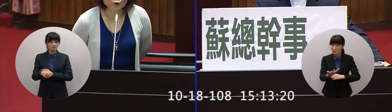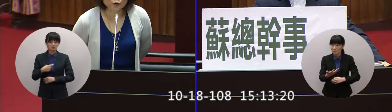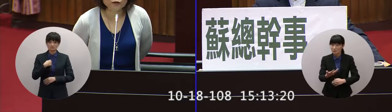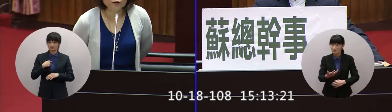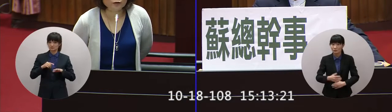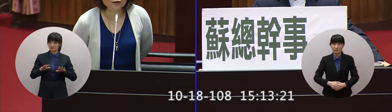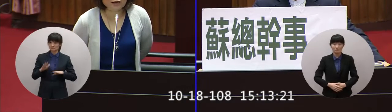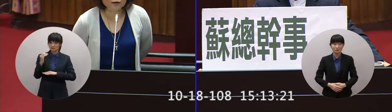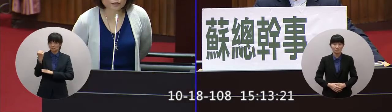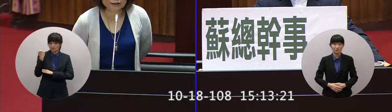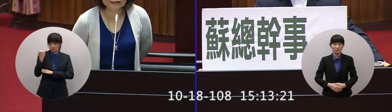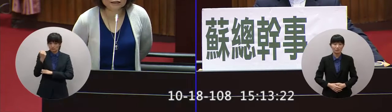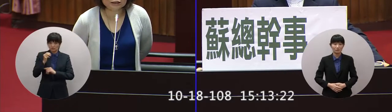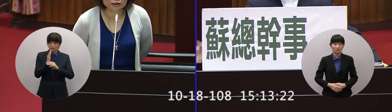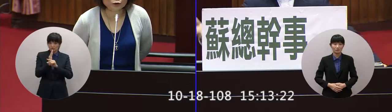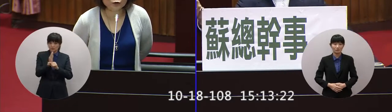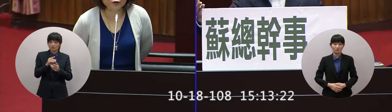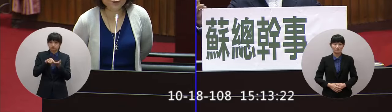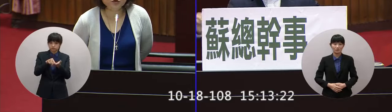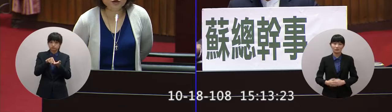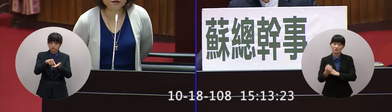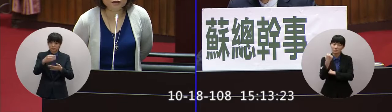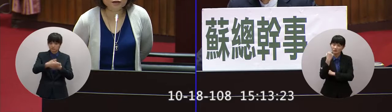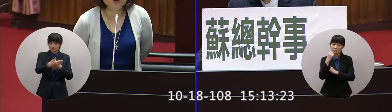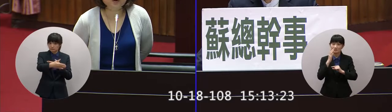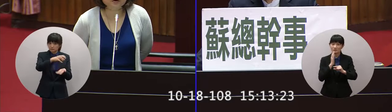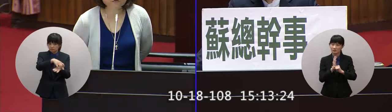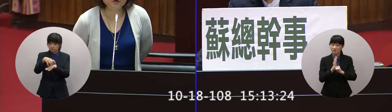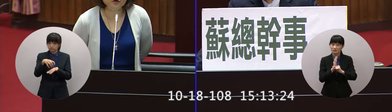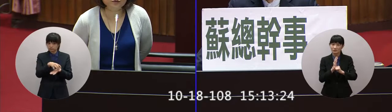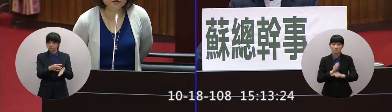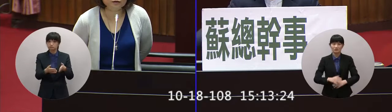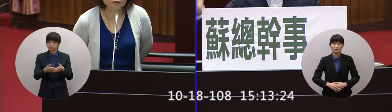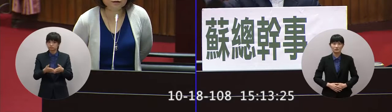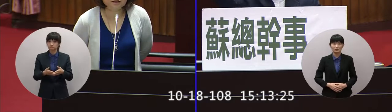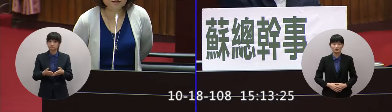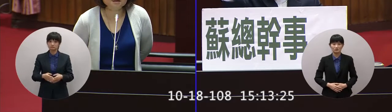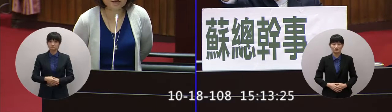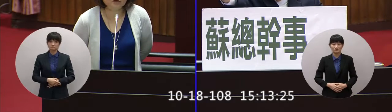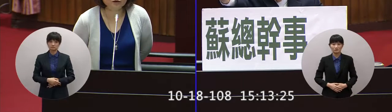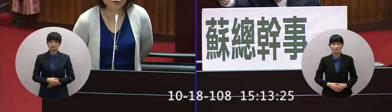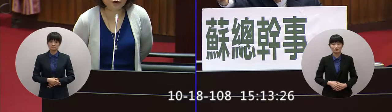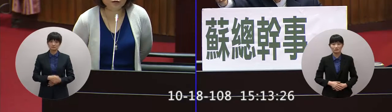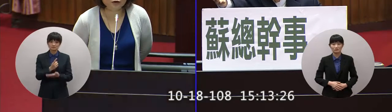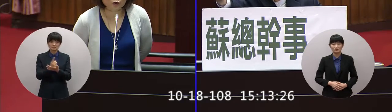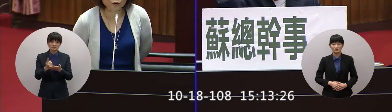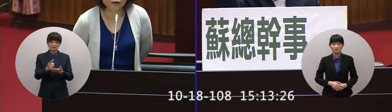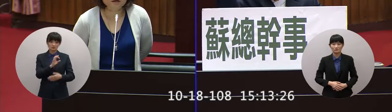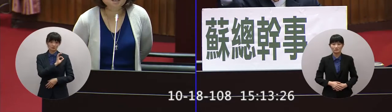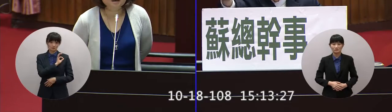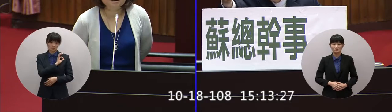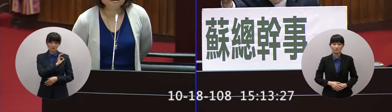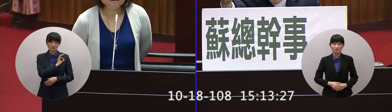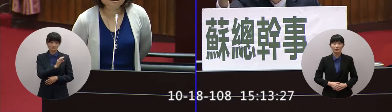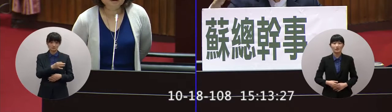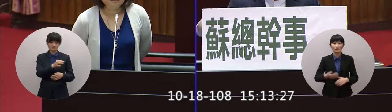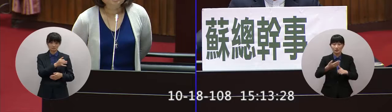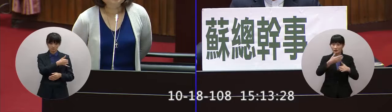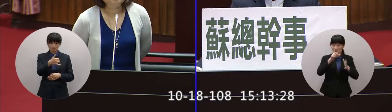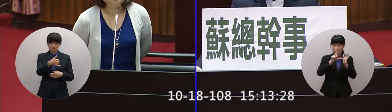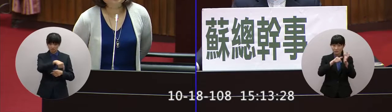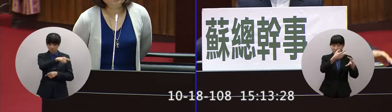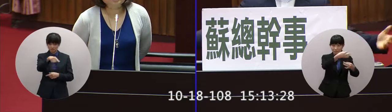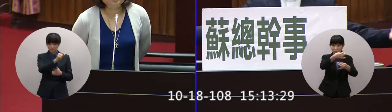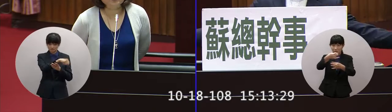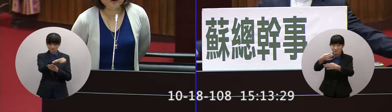在努力中因為他有一定的程序必須要經過所有的這個參與的會員同意給我時間表